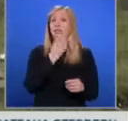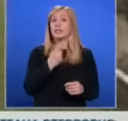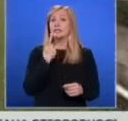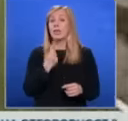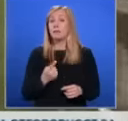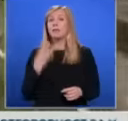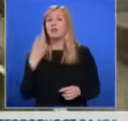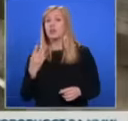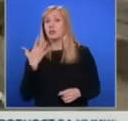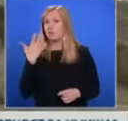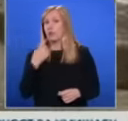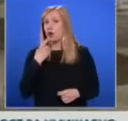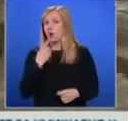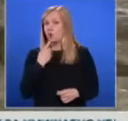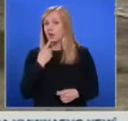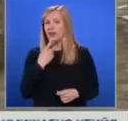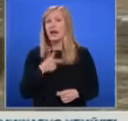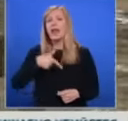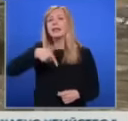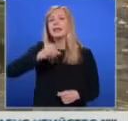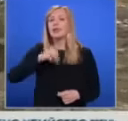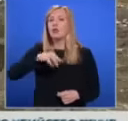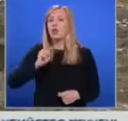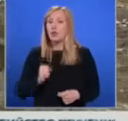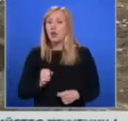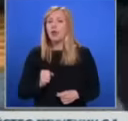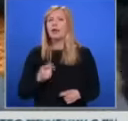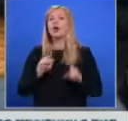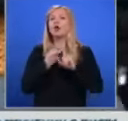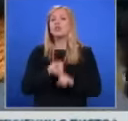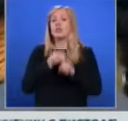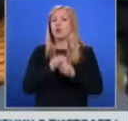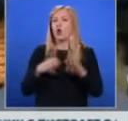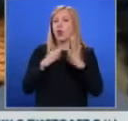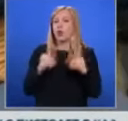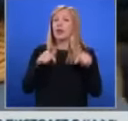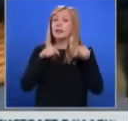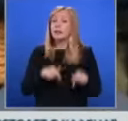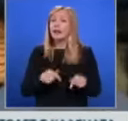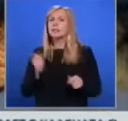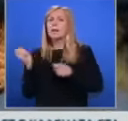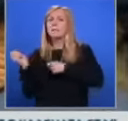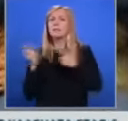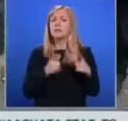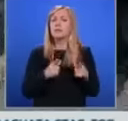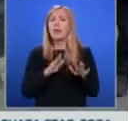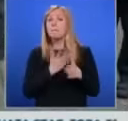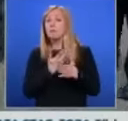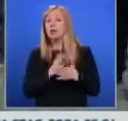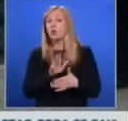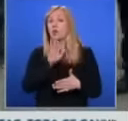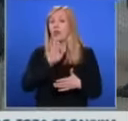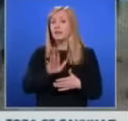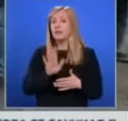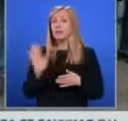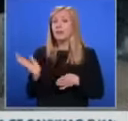и представлява гето и концентрационен лагер. Според различните източници, в Терезин са били изпратени между 9 и 15